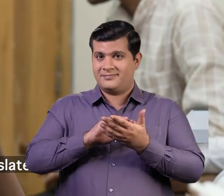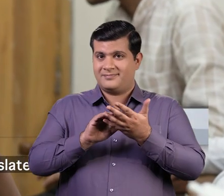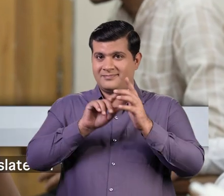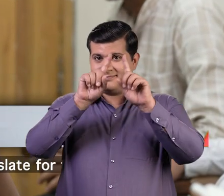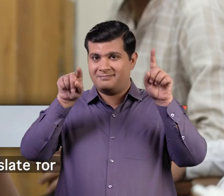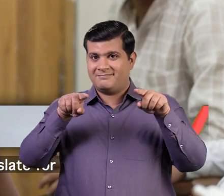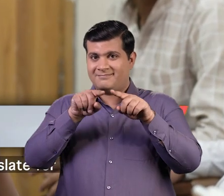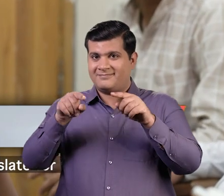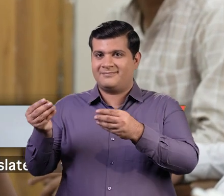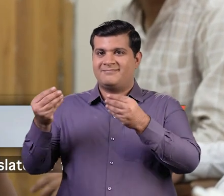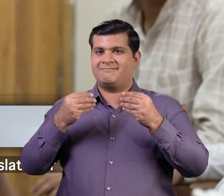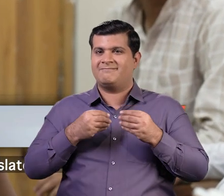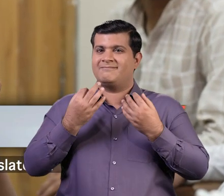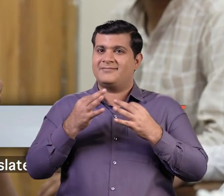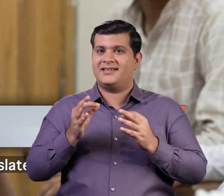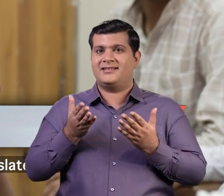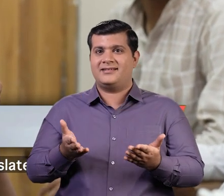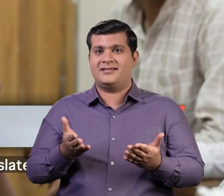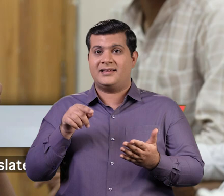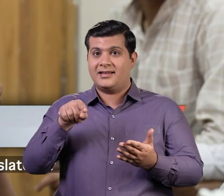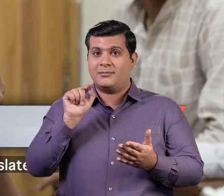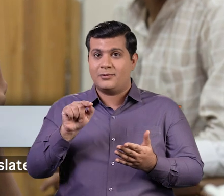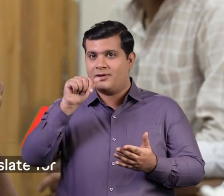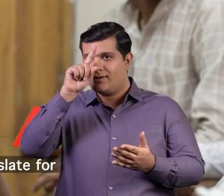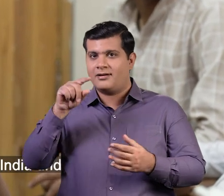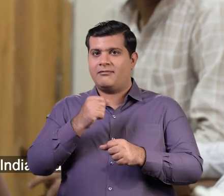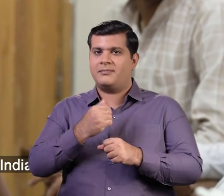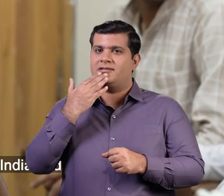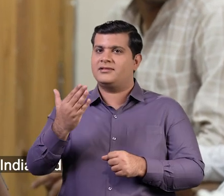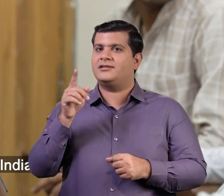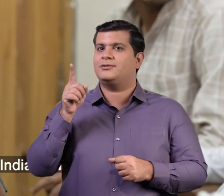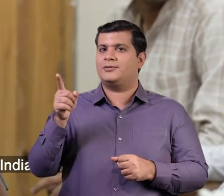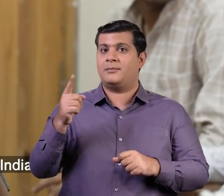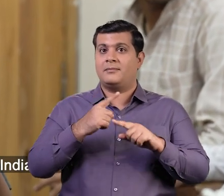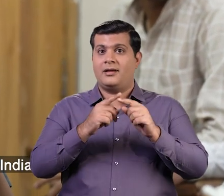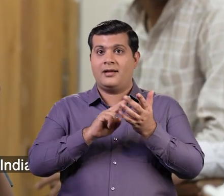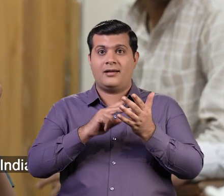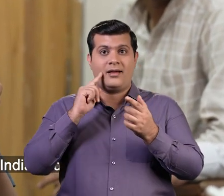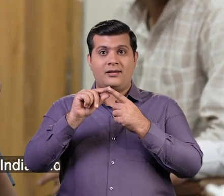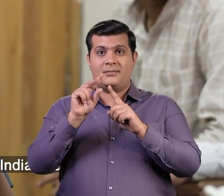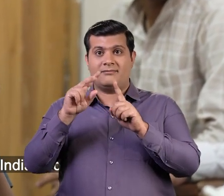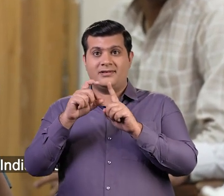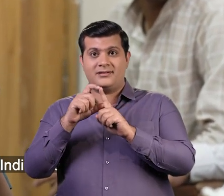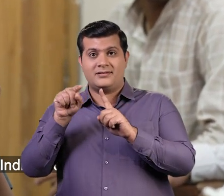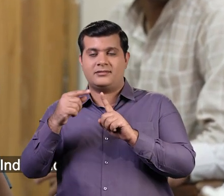ये इंटरपेंड ब्रेल स्लेट मुफ्त में मिला है इसलिए मैं भारत सरकार और अपने